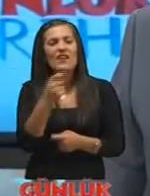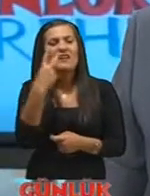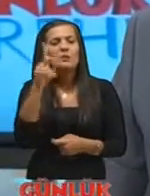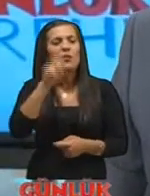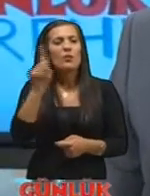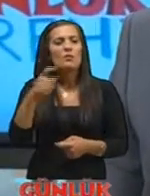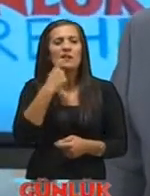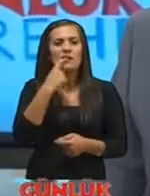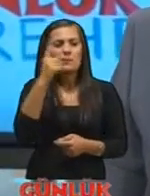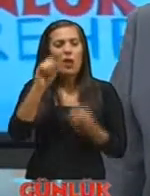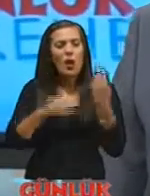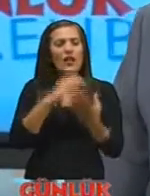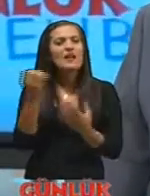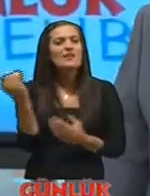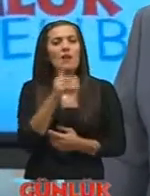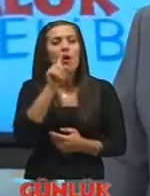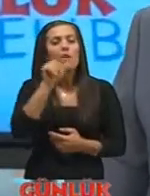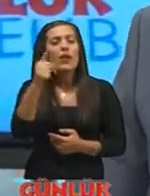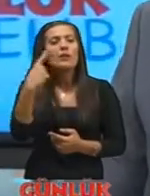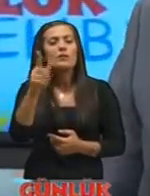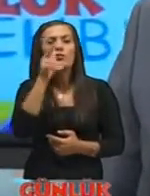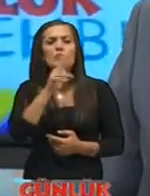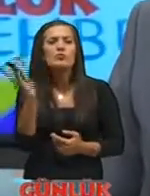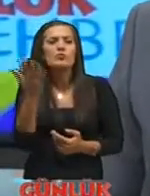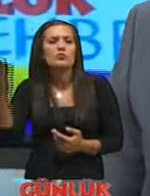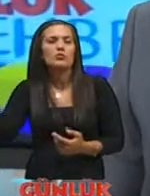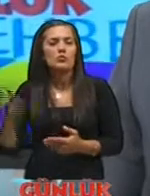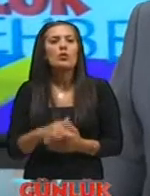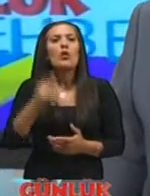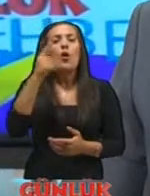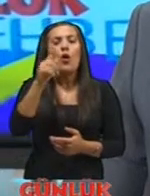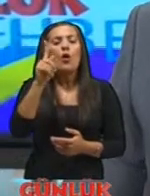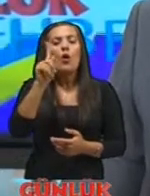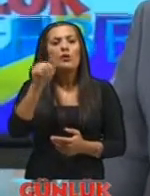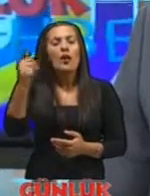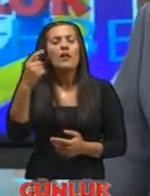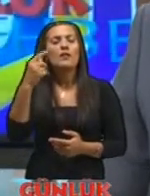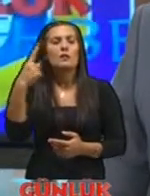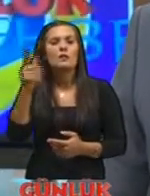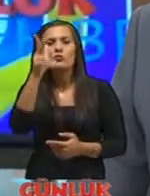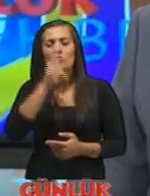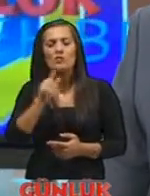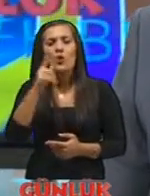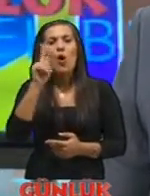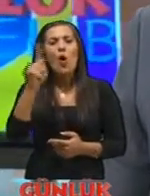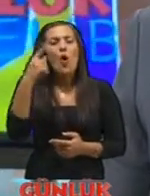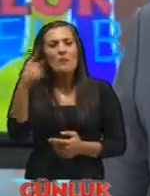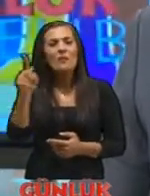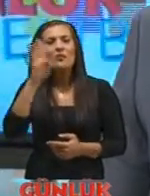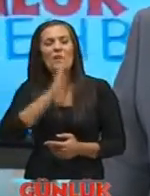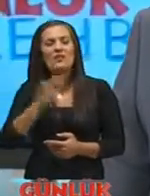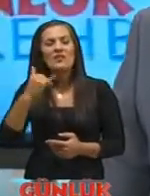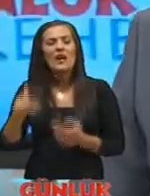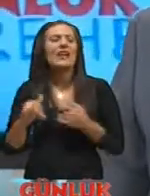yılındaki olay sayısı 16.300 küsur 16.300'ün 10.400'ü yaklaşık yangın ve bunların